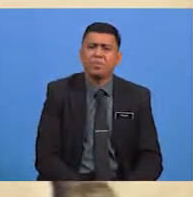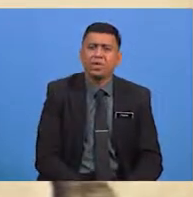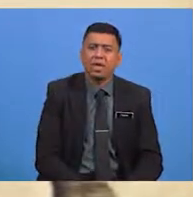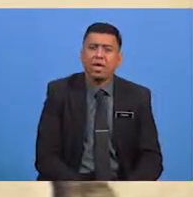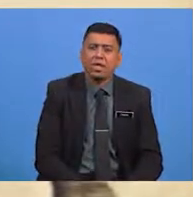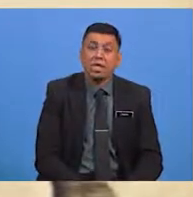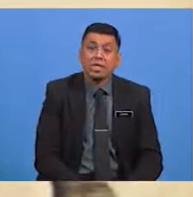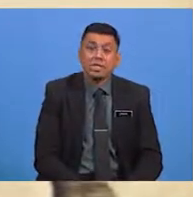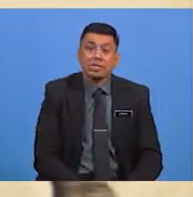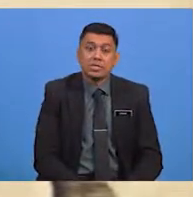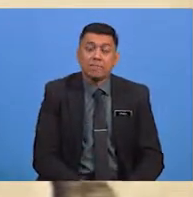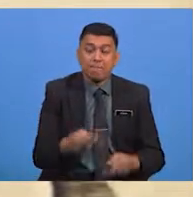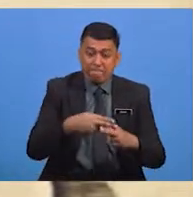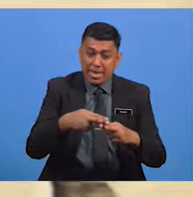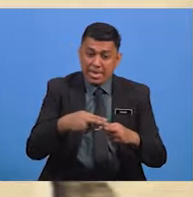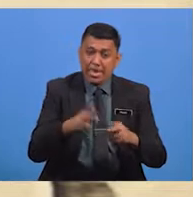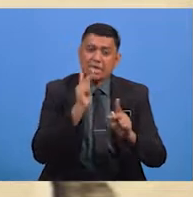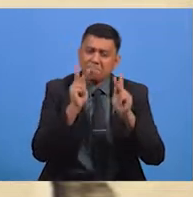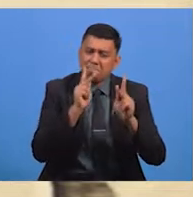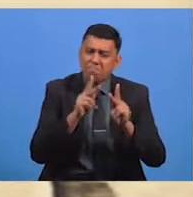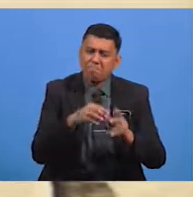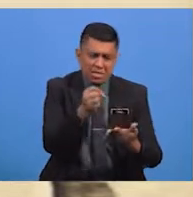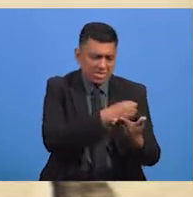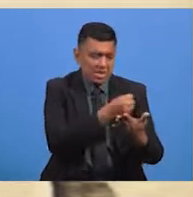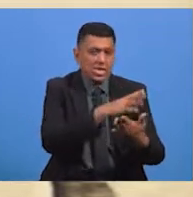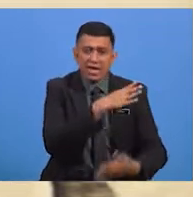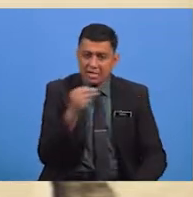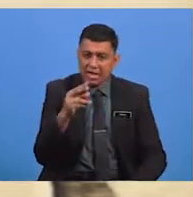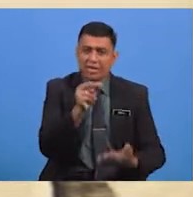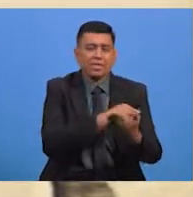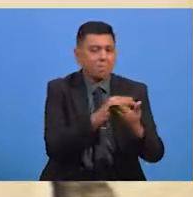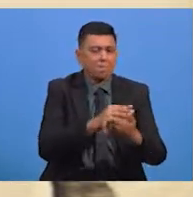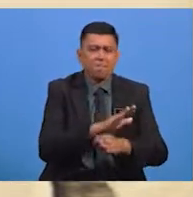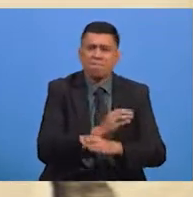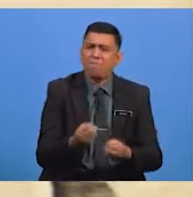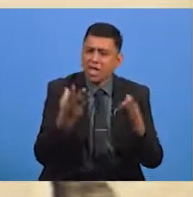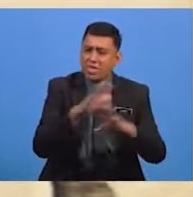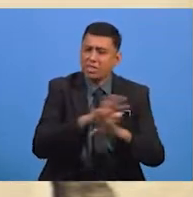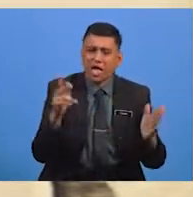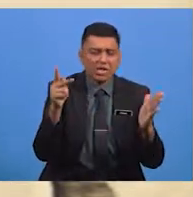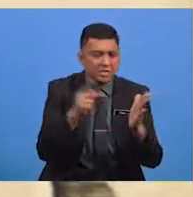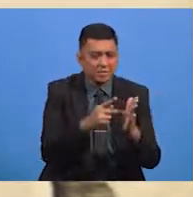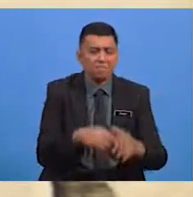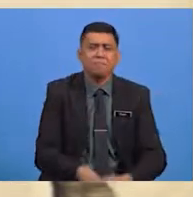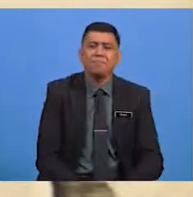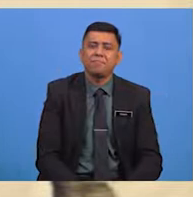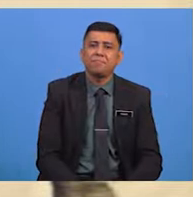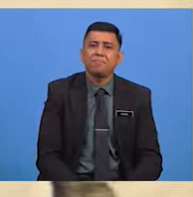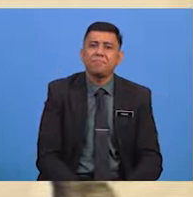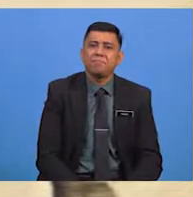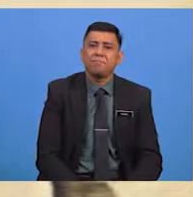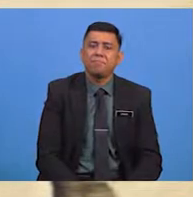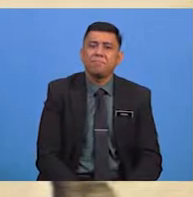Kata Contohnya Sajak Dan Nazam Banyak Tak Kena Perkataan